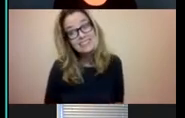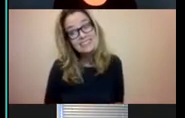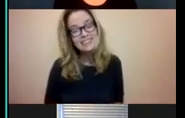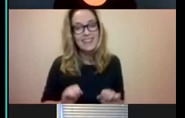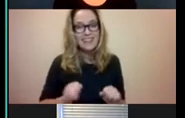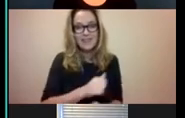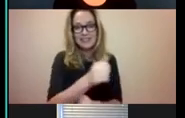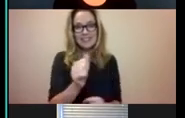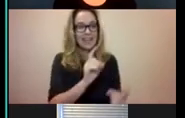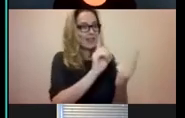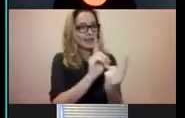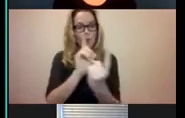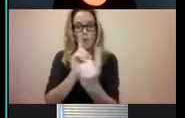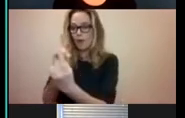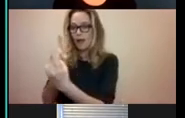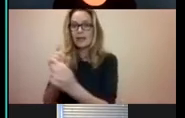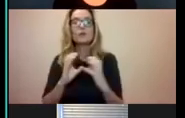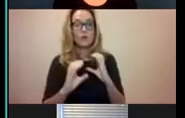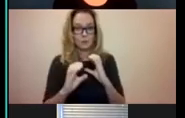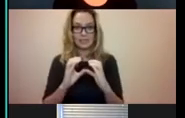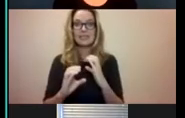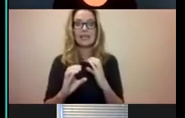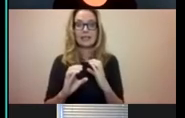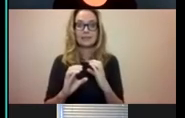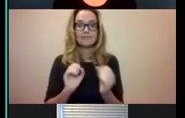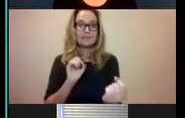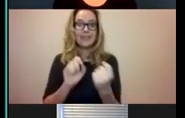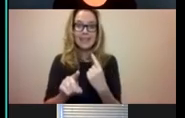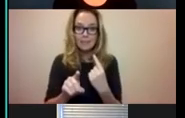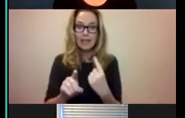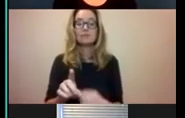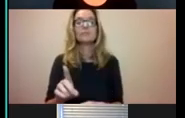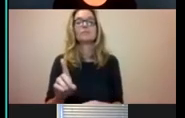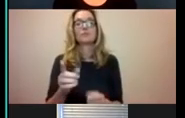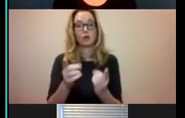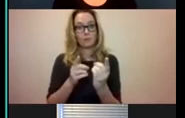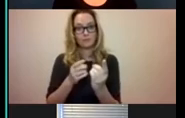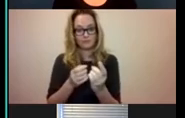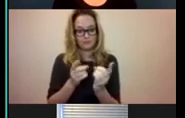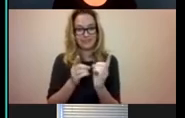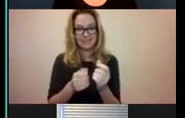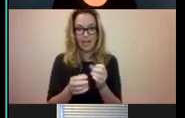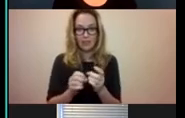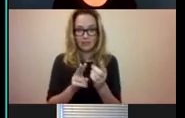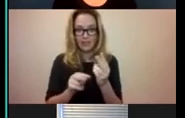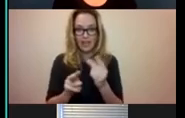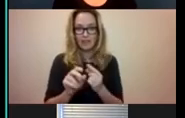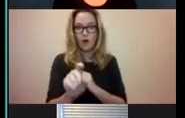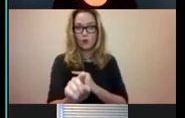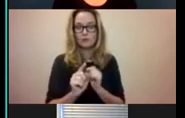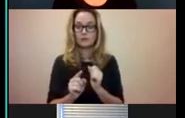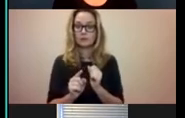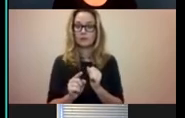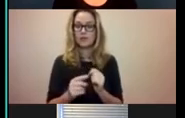één op één communiceren. Het kan per e-mail, het kan per telefoon. Maar het liefst ga ik gewoon naar de mensen toe. We werken hier ongeveer met vijftig mensen.